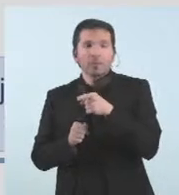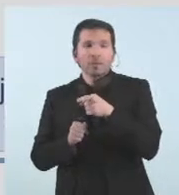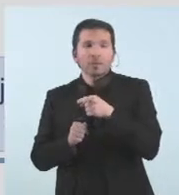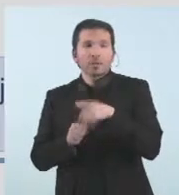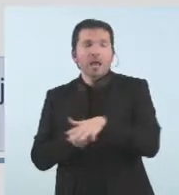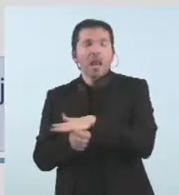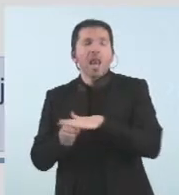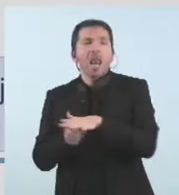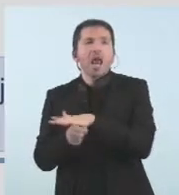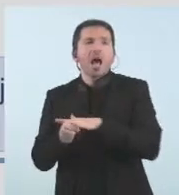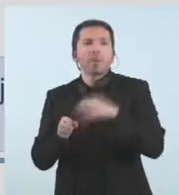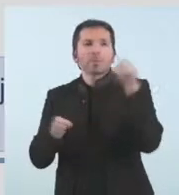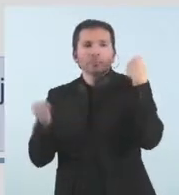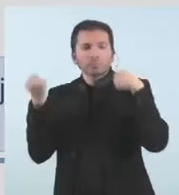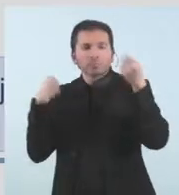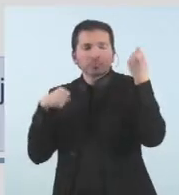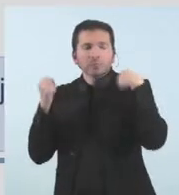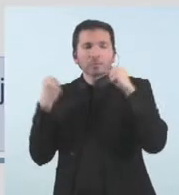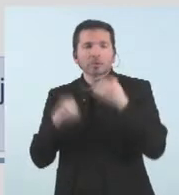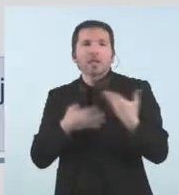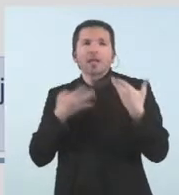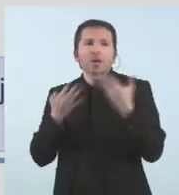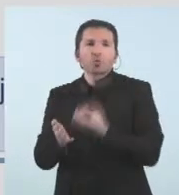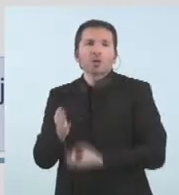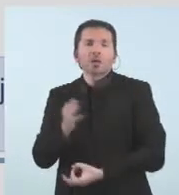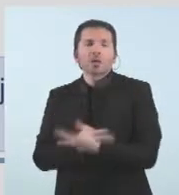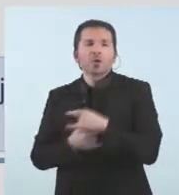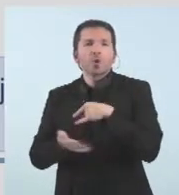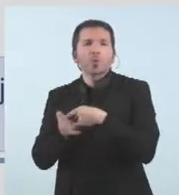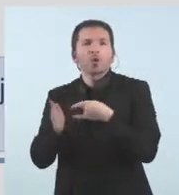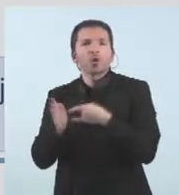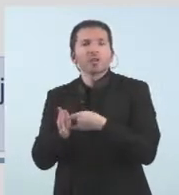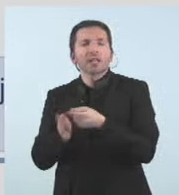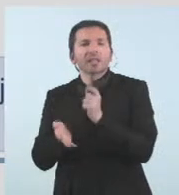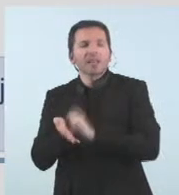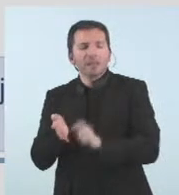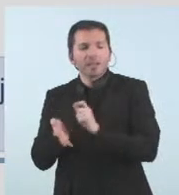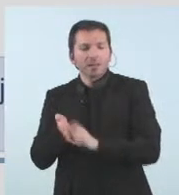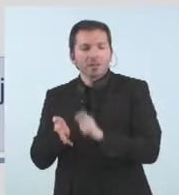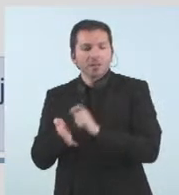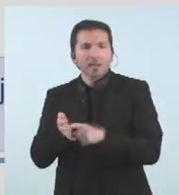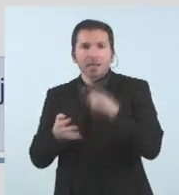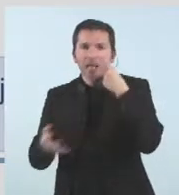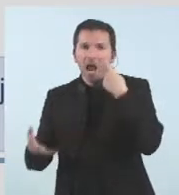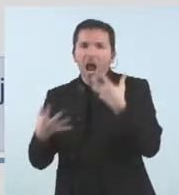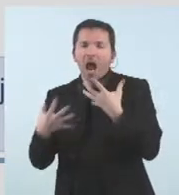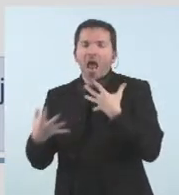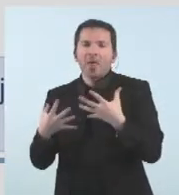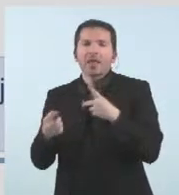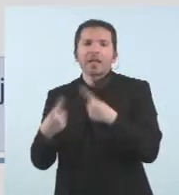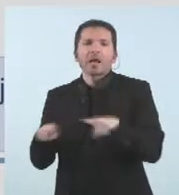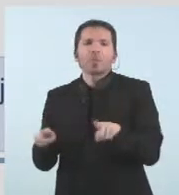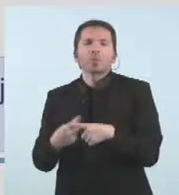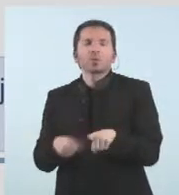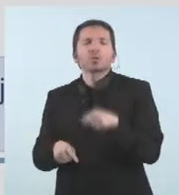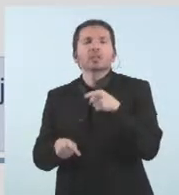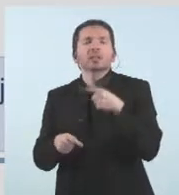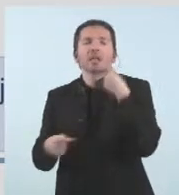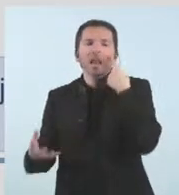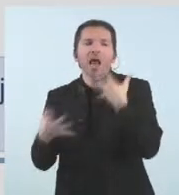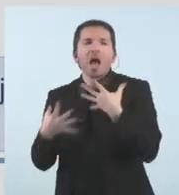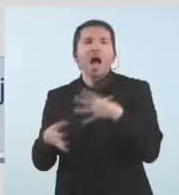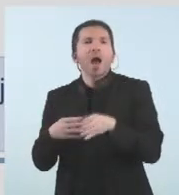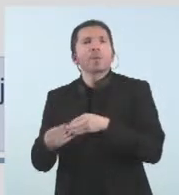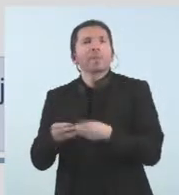literaris l'ajut a la creació els projectes editorials les arts escèniques i la música les arts plàstiques i les visuals